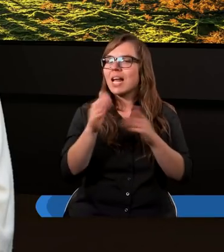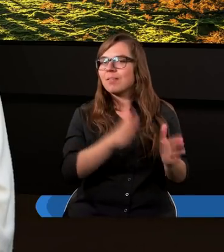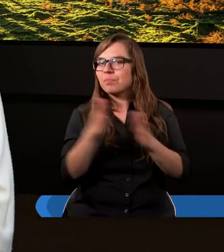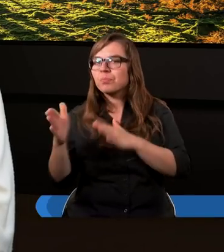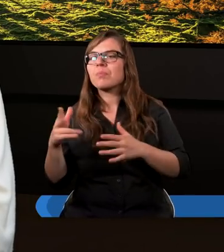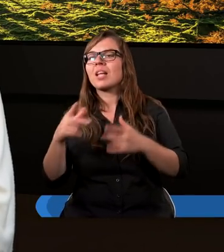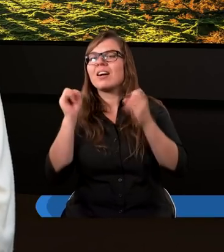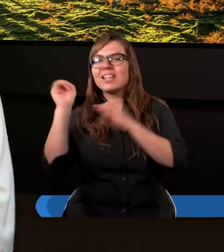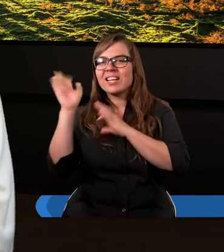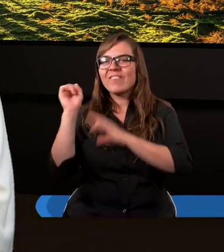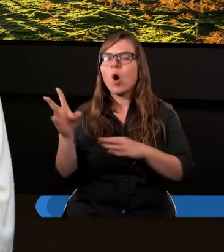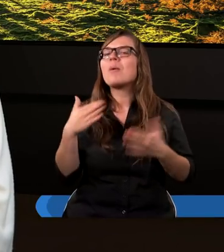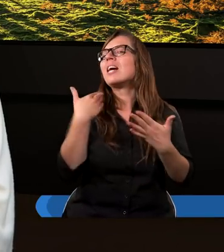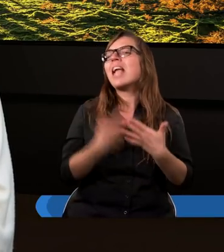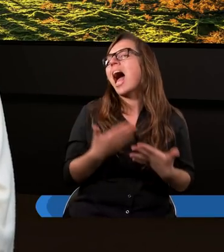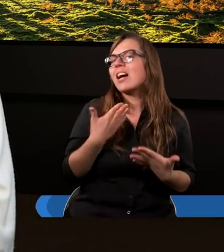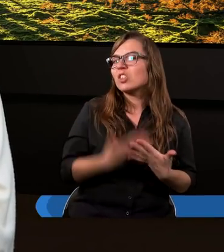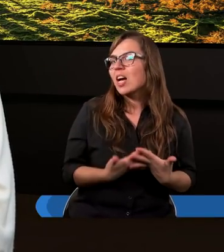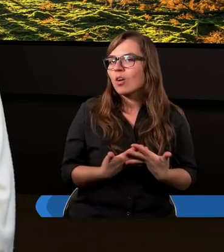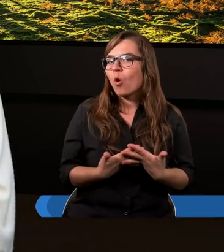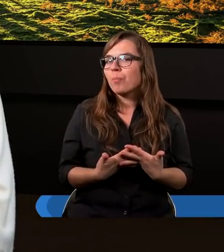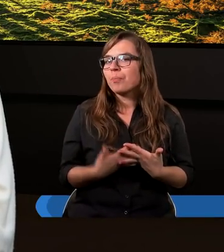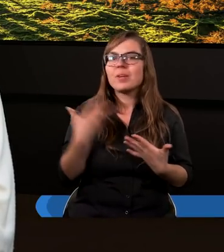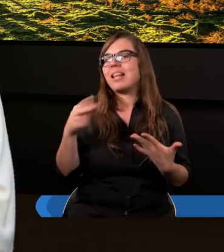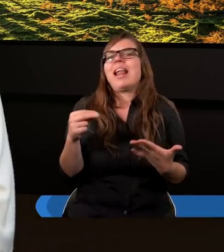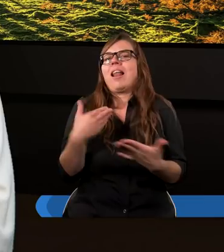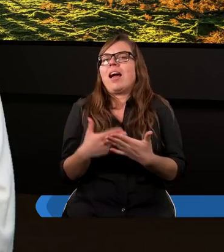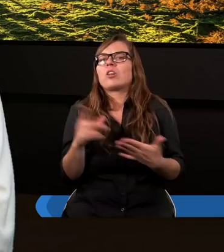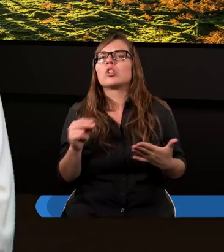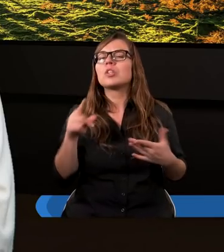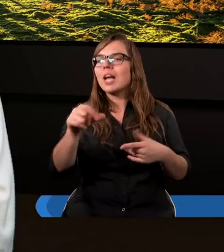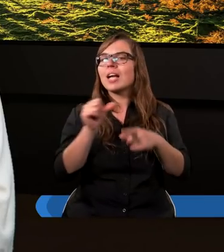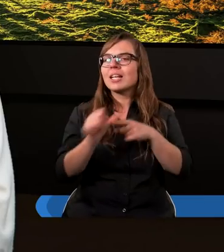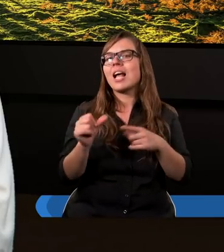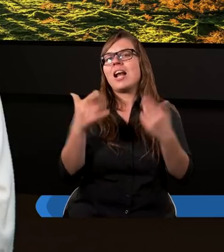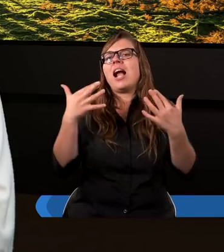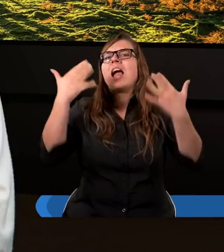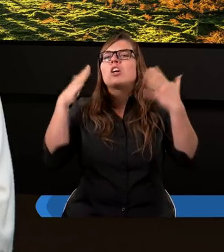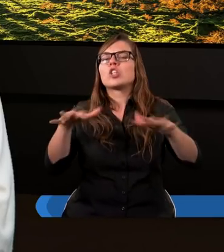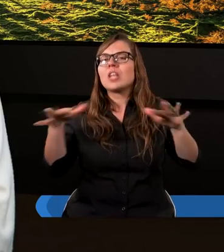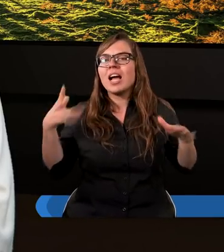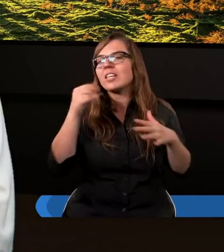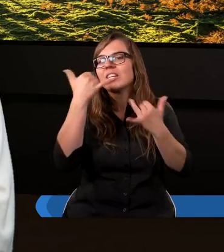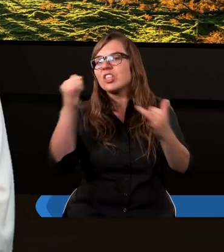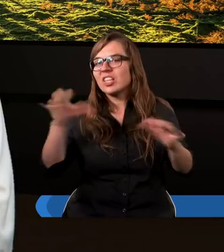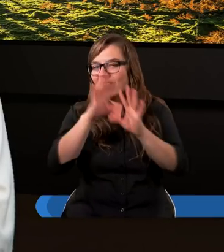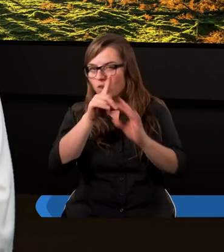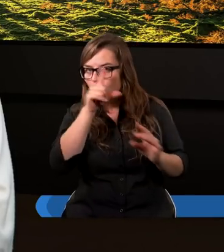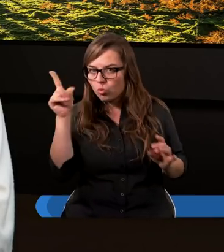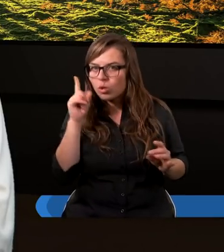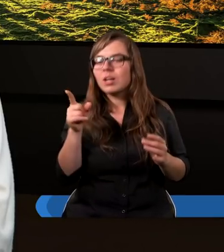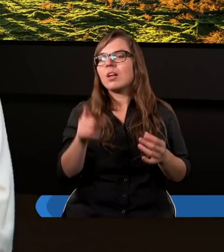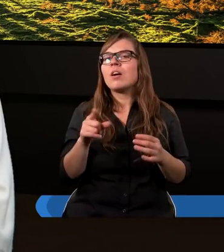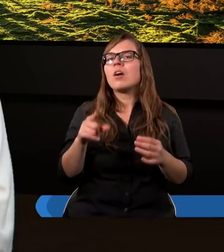wierszach informacja, dlaczego. Nie dlatego, że jesteście liczniejsi niż wszystkie inne ludy.